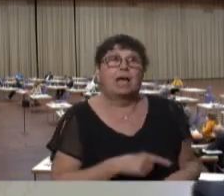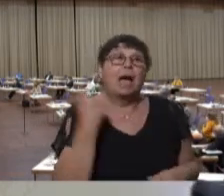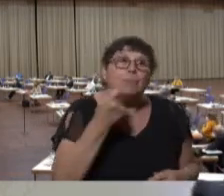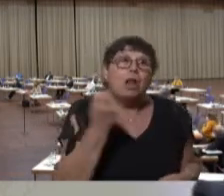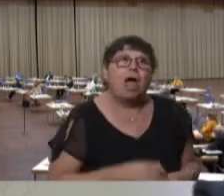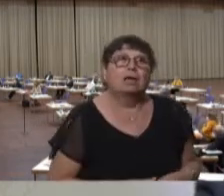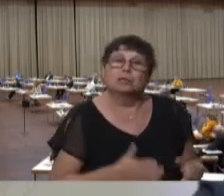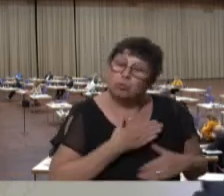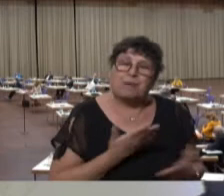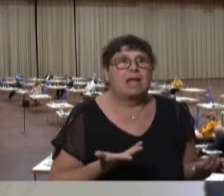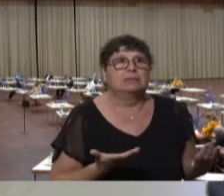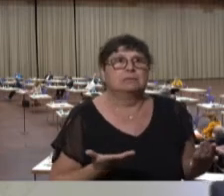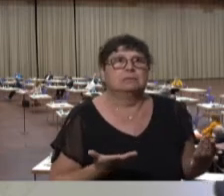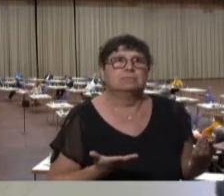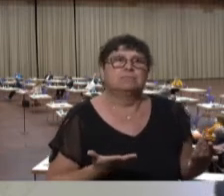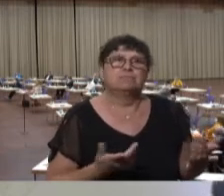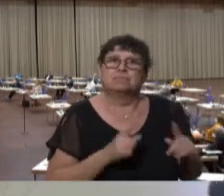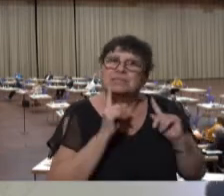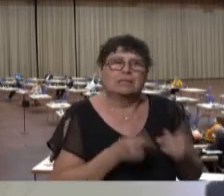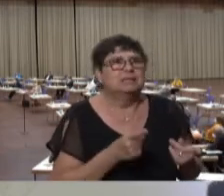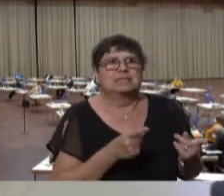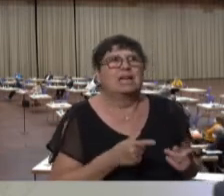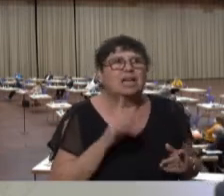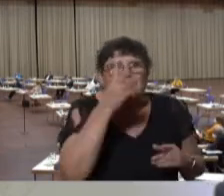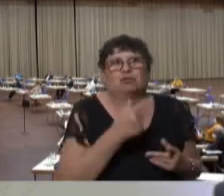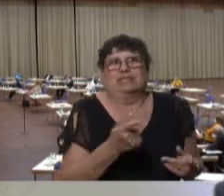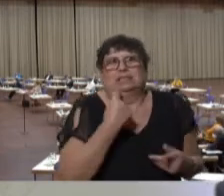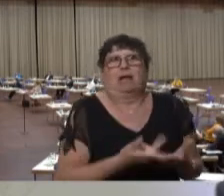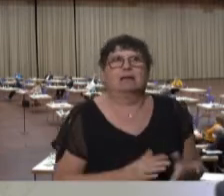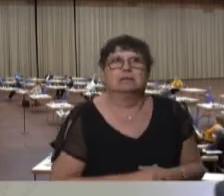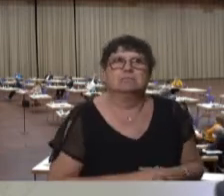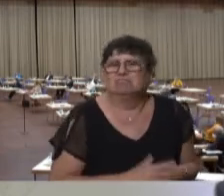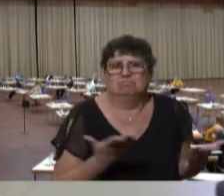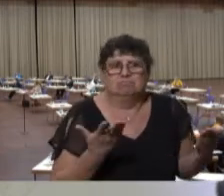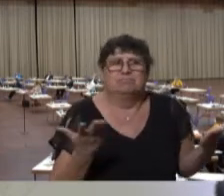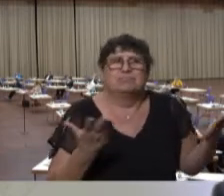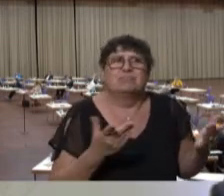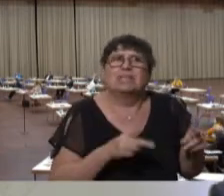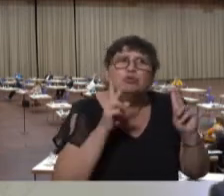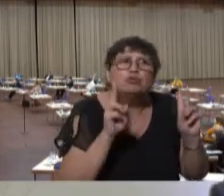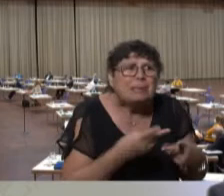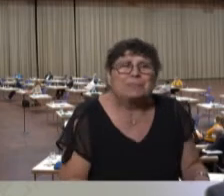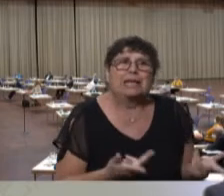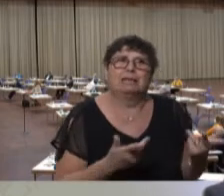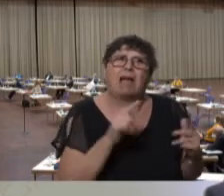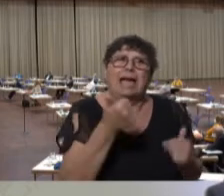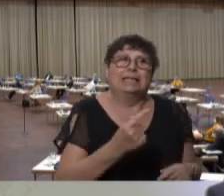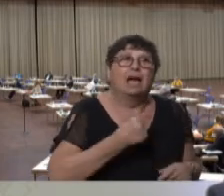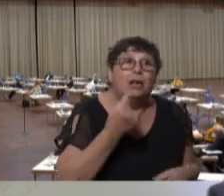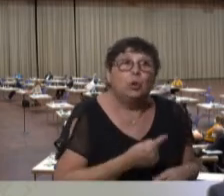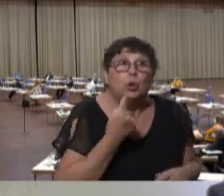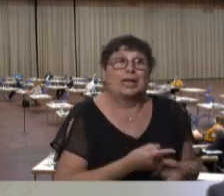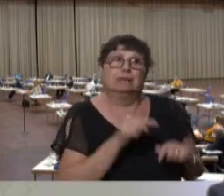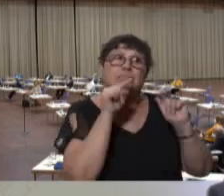Herr Müller, es tut mir leid, es ist Bullshit, was Sie hier sagen. Es ist Bullshit. Das stimmt nicht. Es ist eine Lüge,